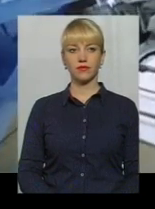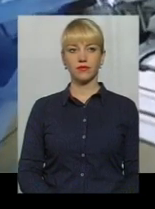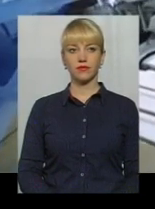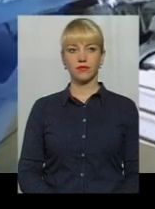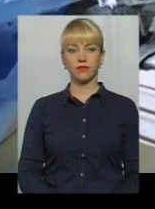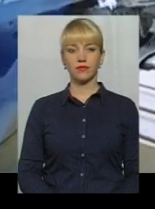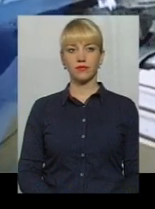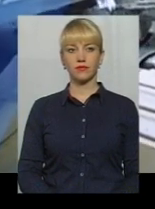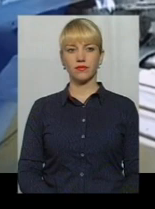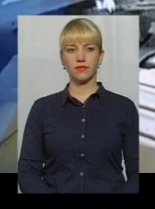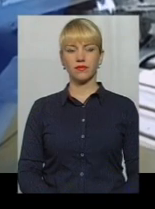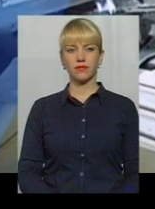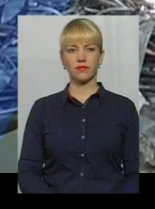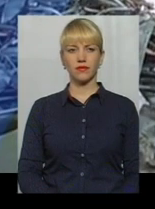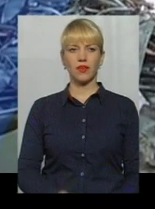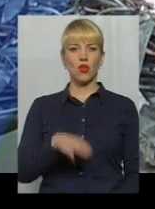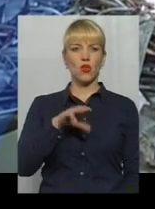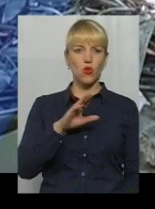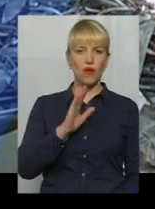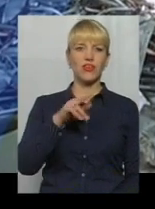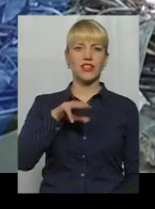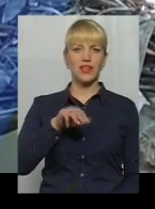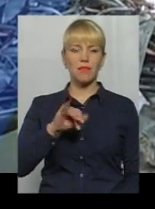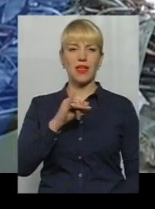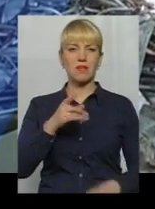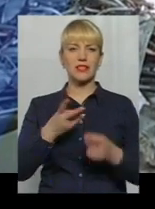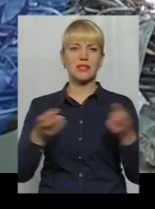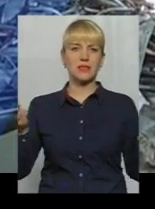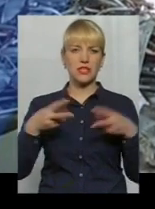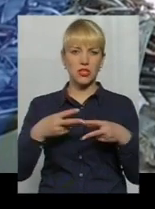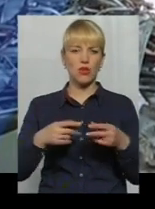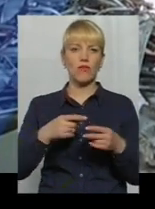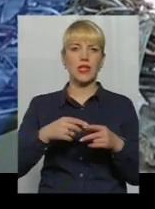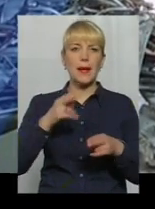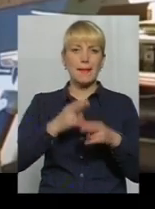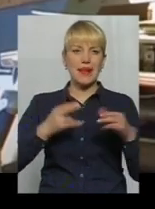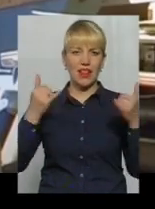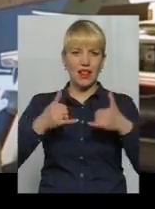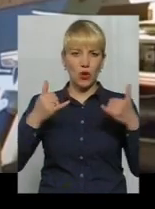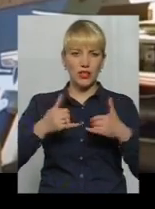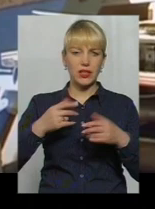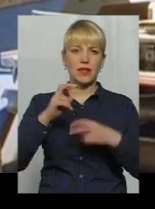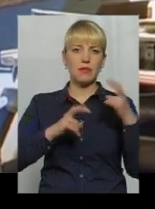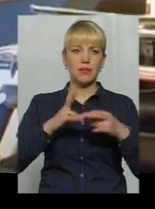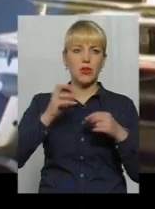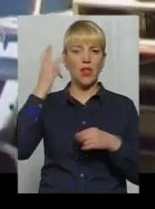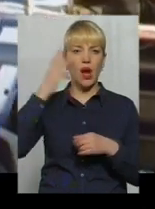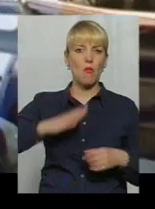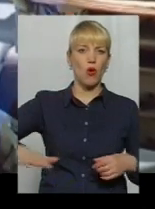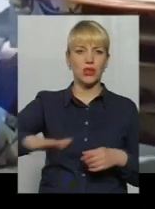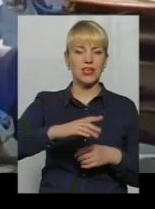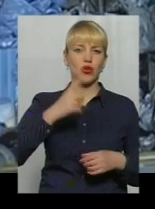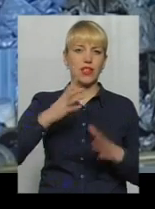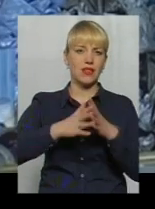ТОВ Тін Імпекс Єдине спеціалізоване металургійне підприємство на Поділлі та одне з найбільших у Західному